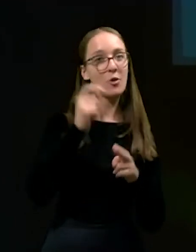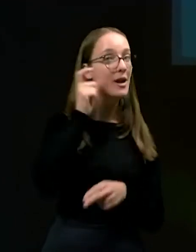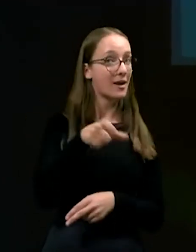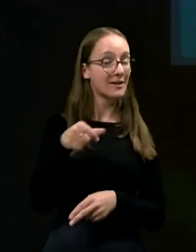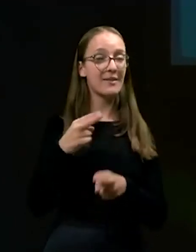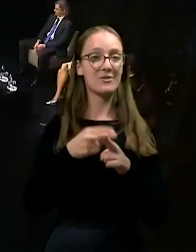državlane. Hvala lepa.